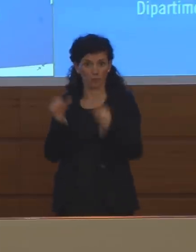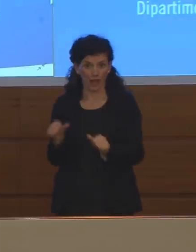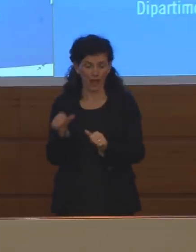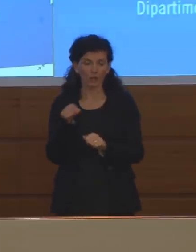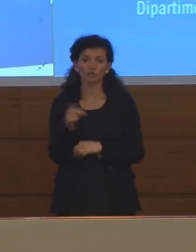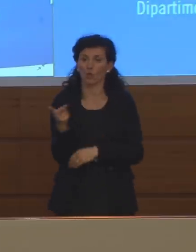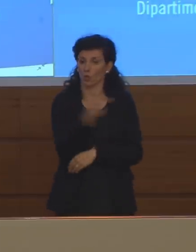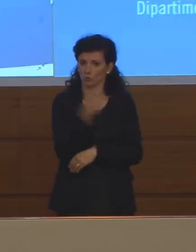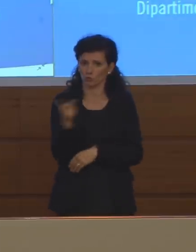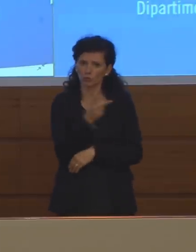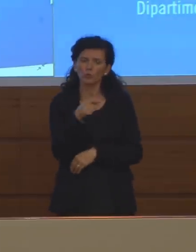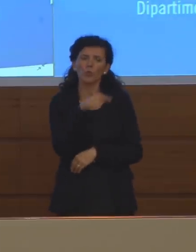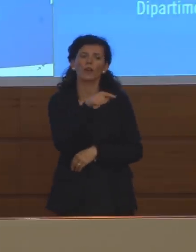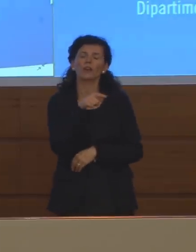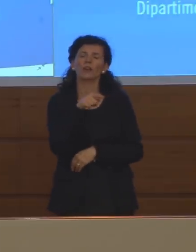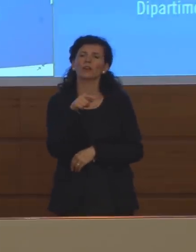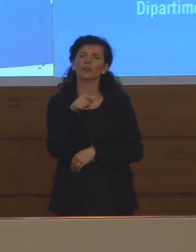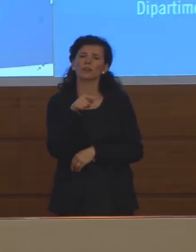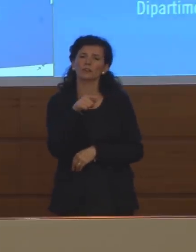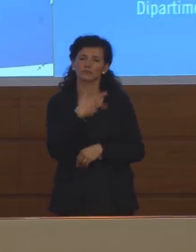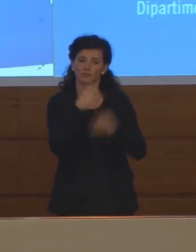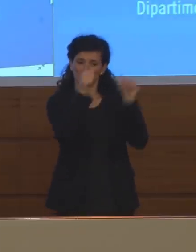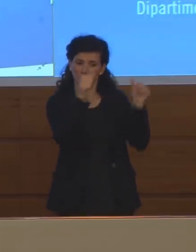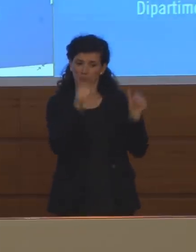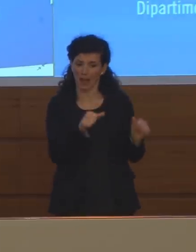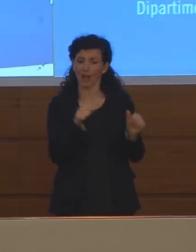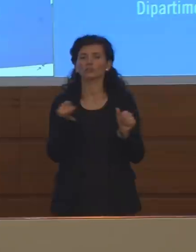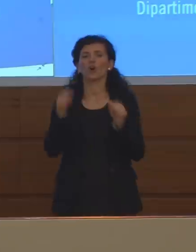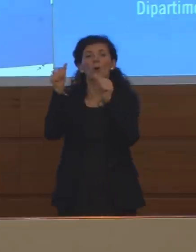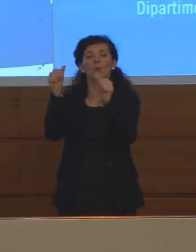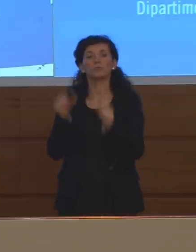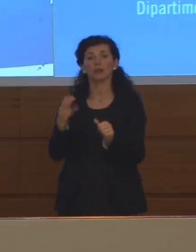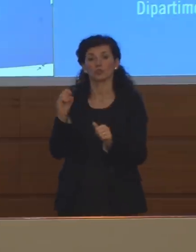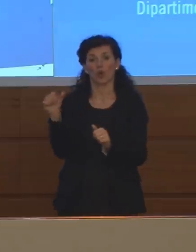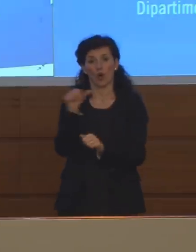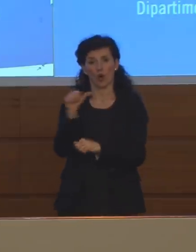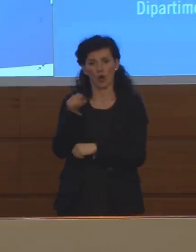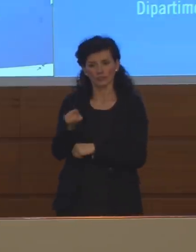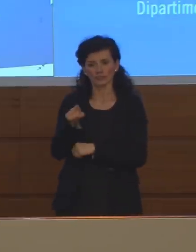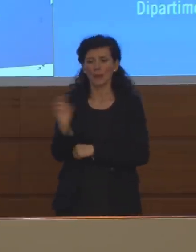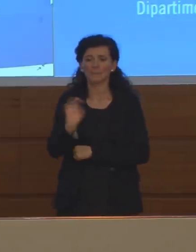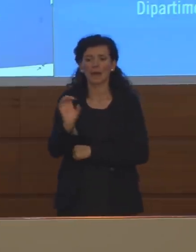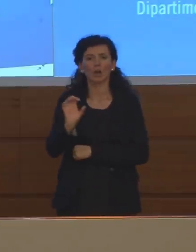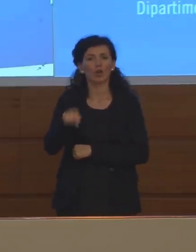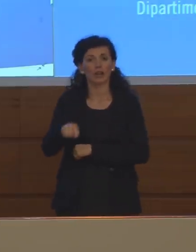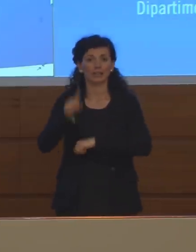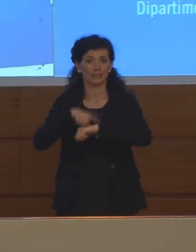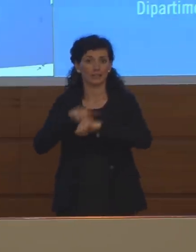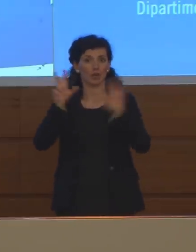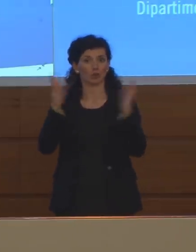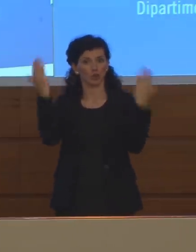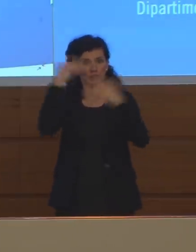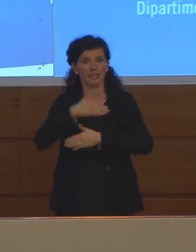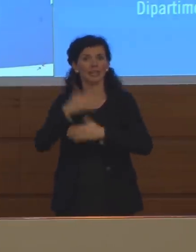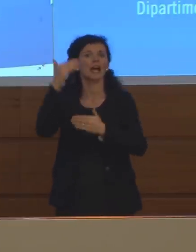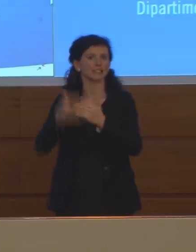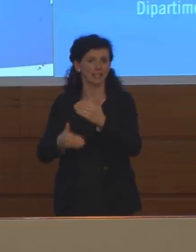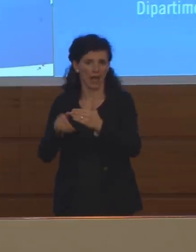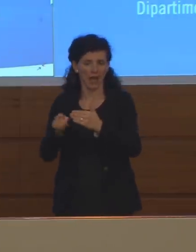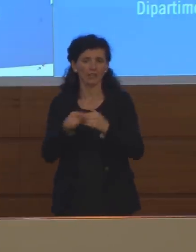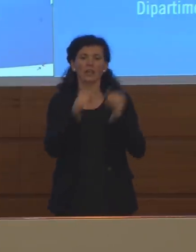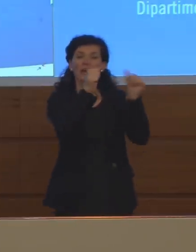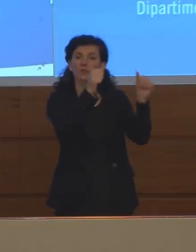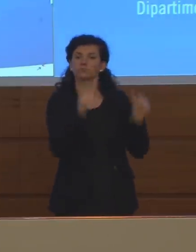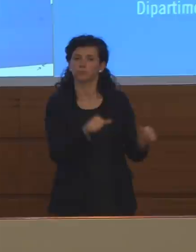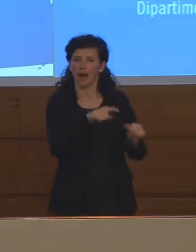gli operatori sociosanitari, mercoledì alle ore 20, invece il